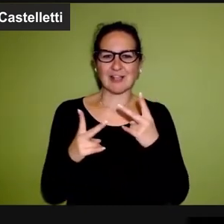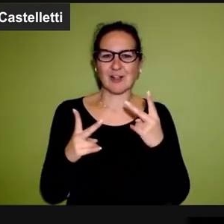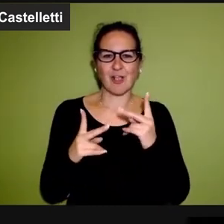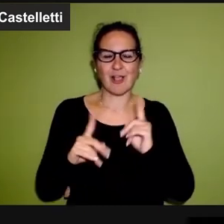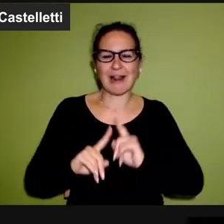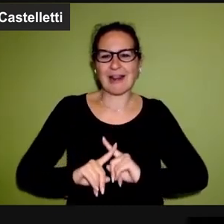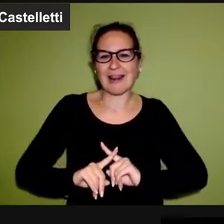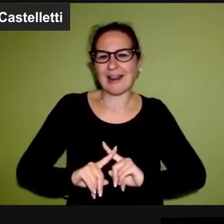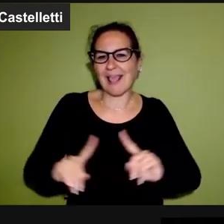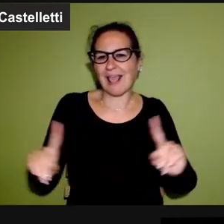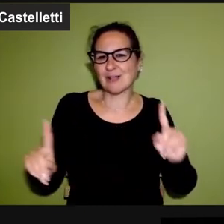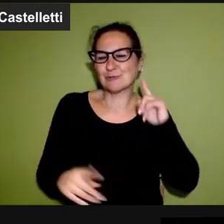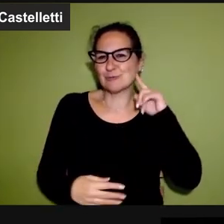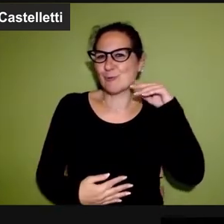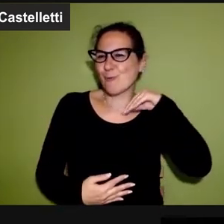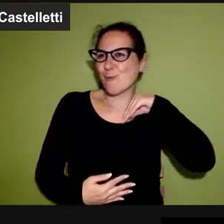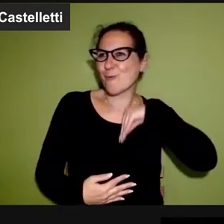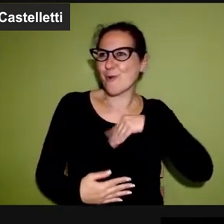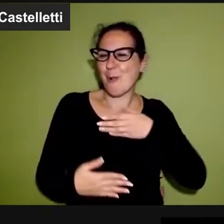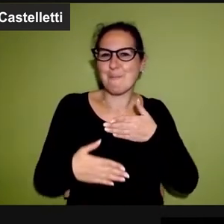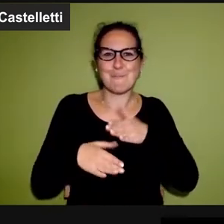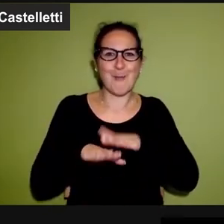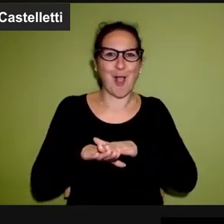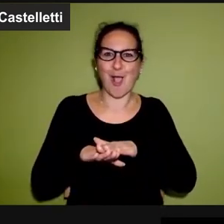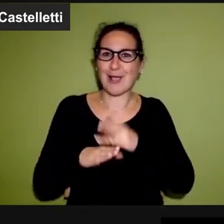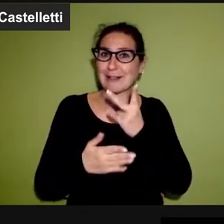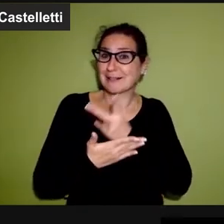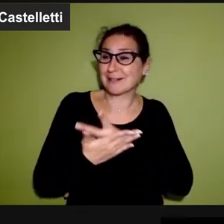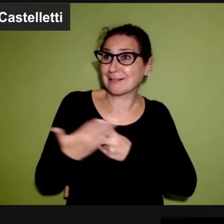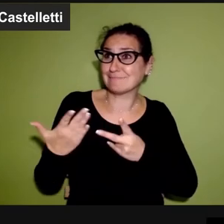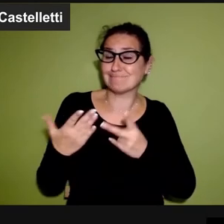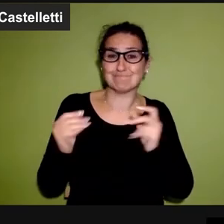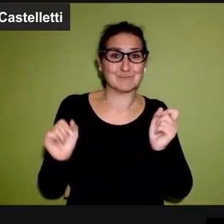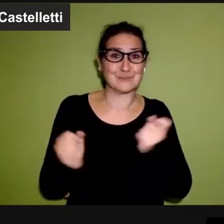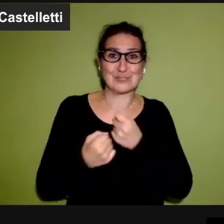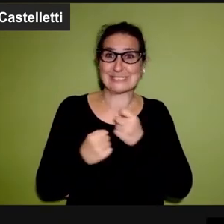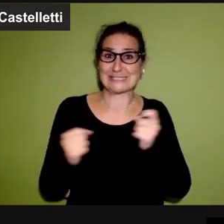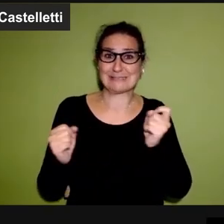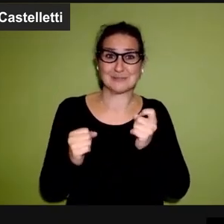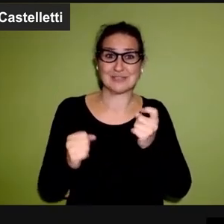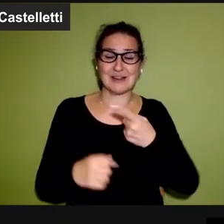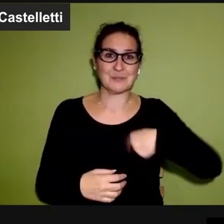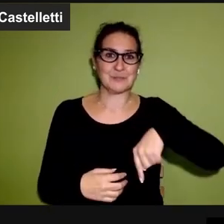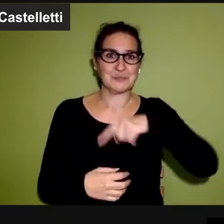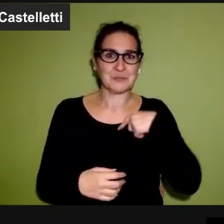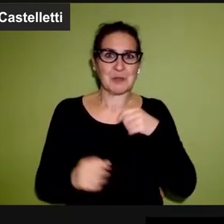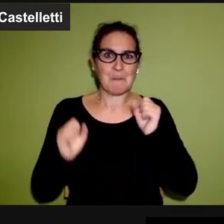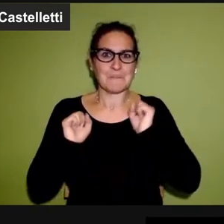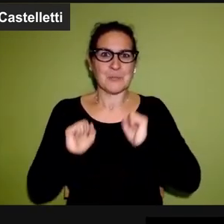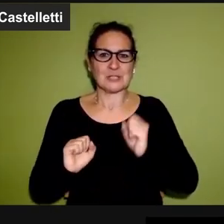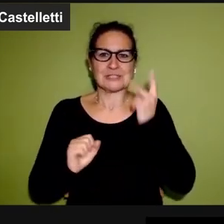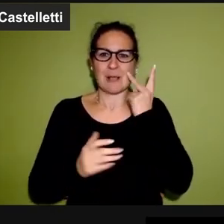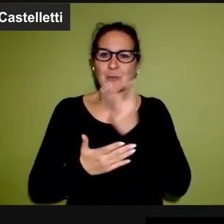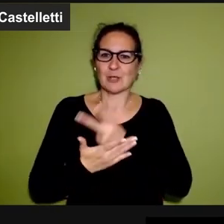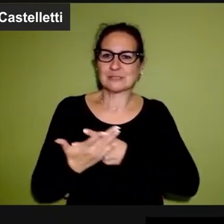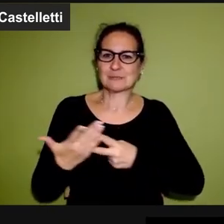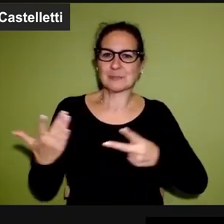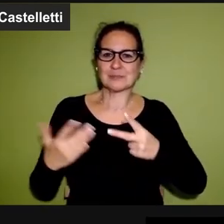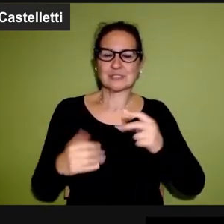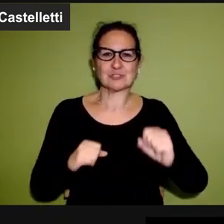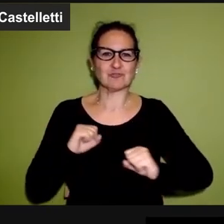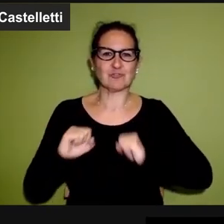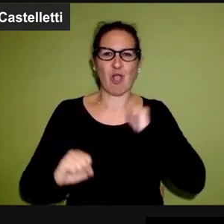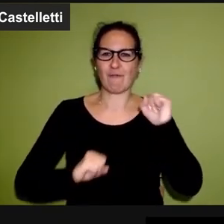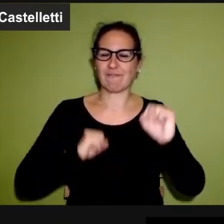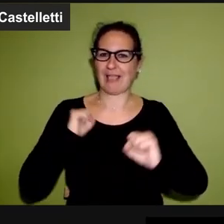nessuno di noi può sperimentare la propria morte. Noi possiamo sperimentare la nostra